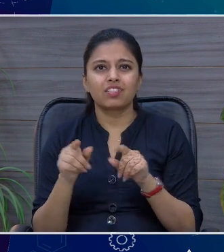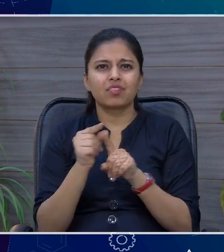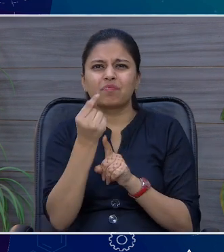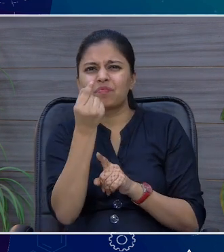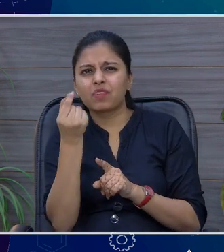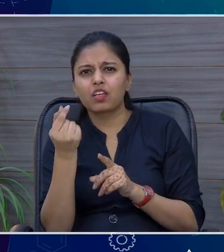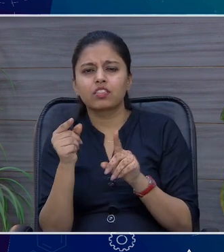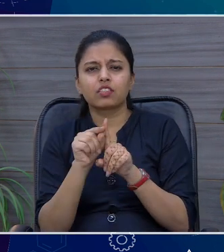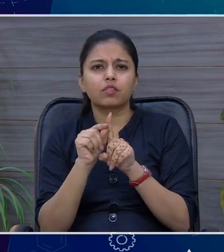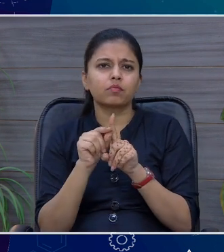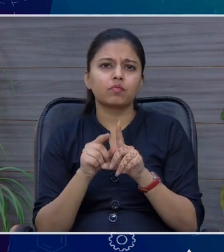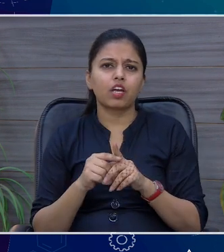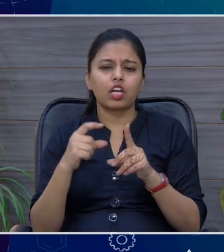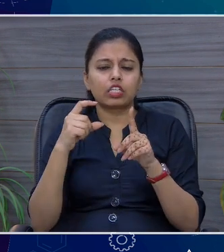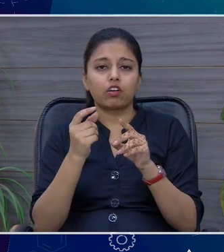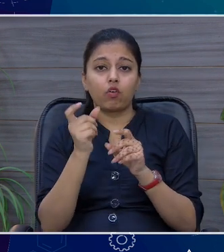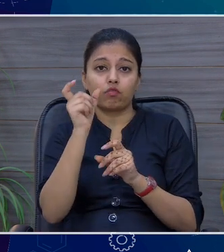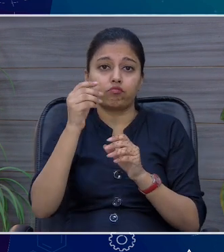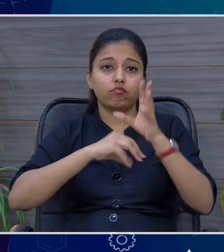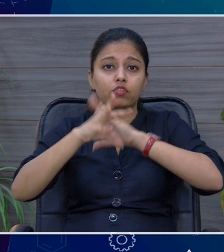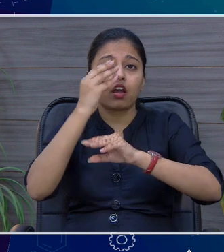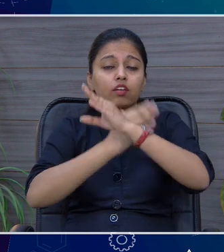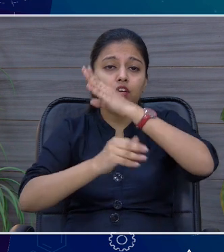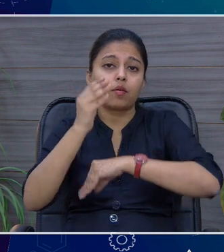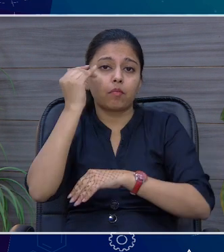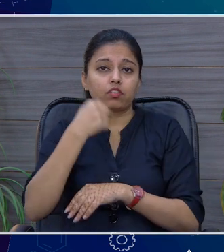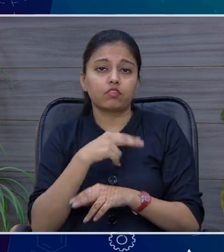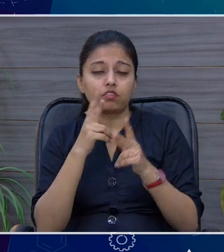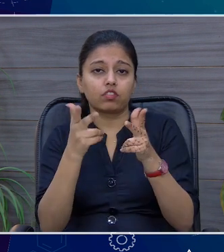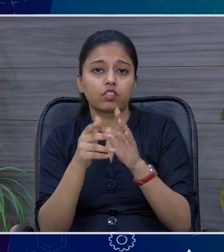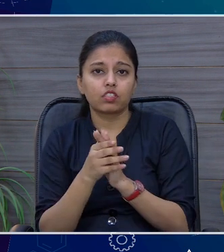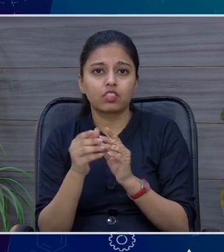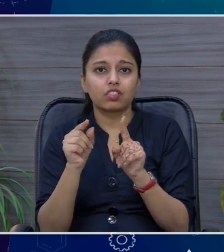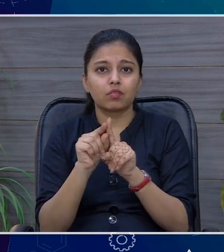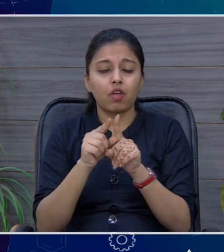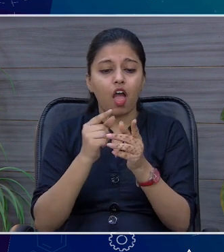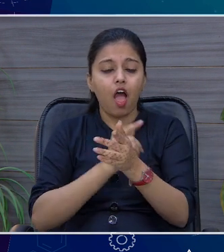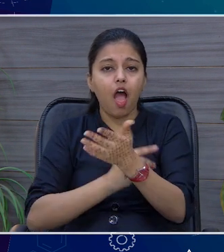बाटरी जैसे कि अपर मैं इसलेक्षिया की बाख करूं तो इस इस इस इनके पास